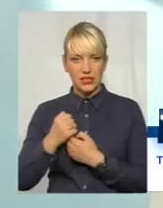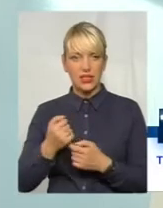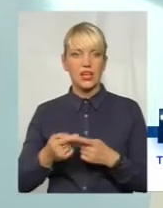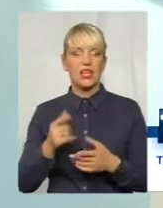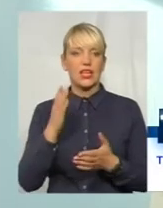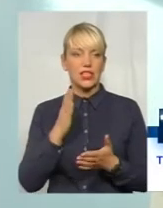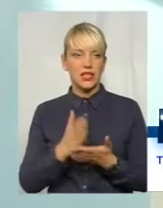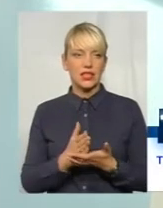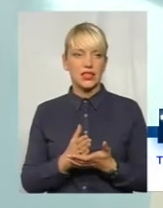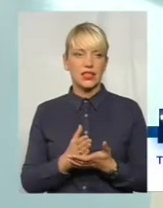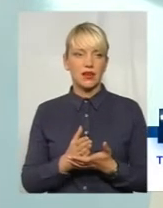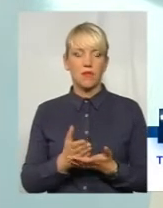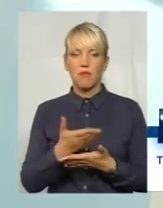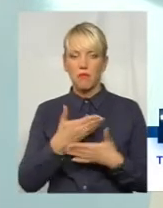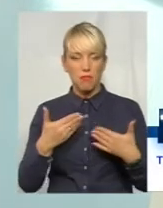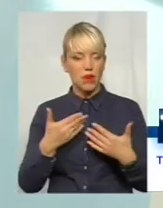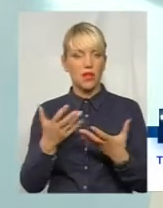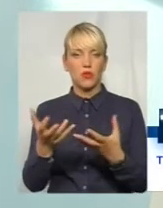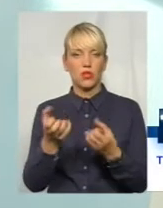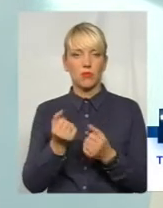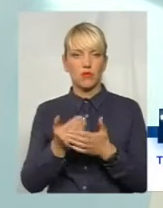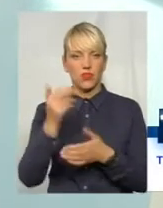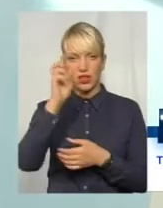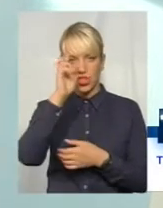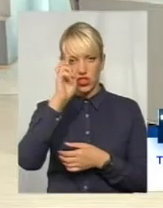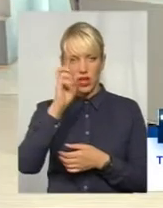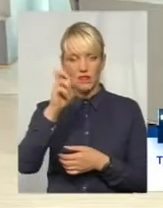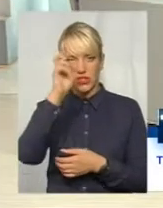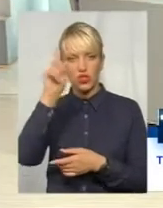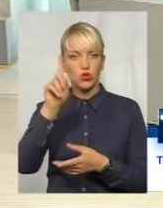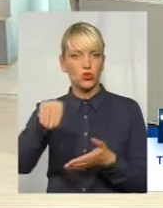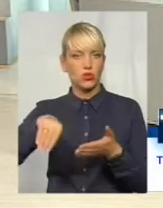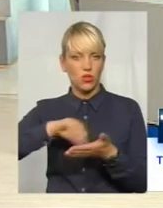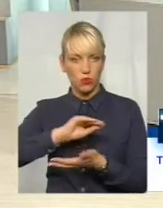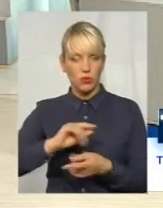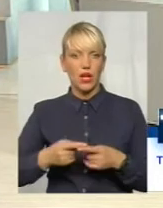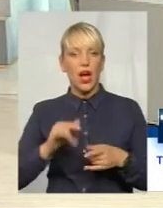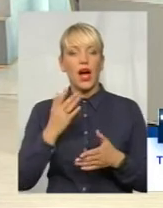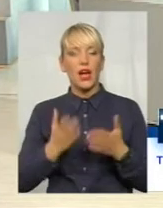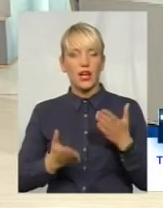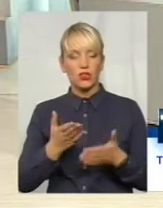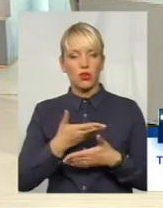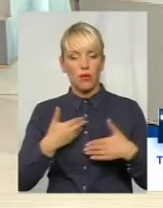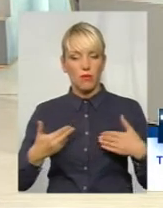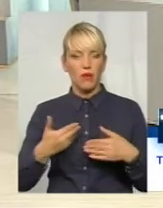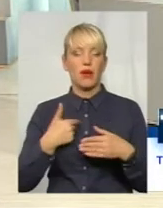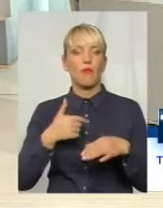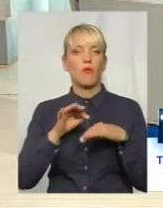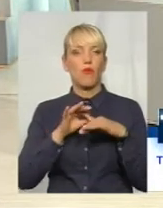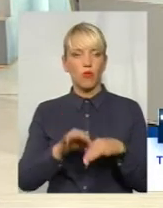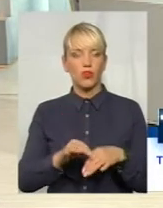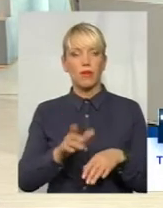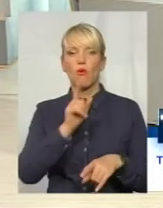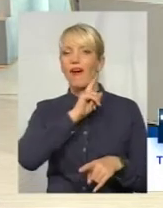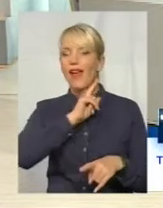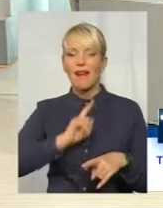отримуємо тільки виключно за кошти державного бюджету, державні закупівлі. У разі, якщо ми проводимо, як я говорила, екстрену профілактику,